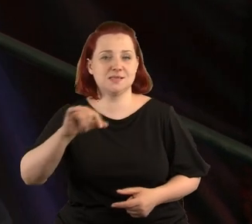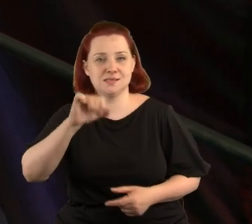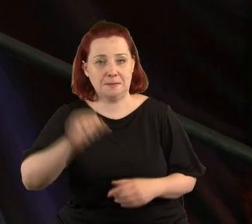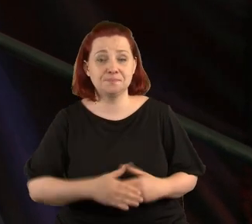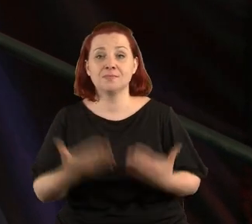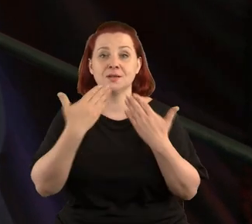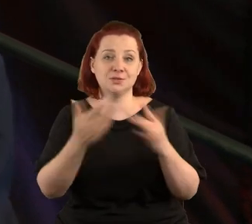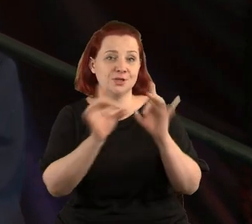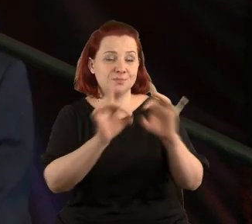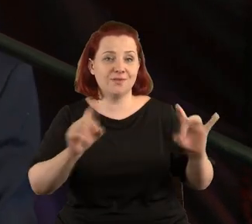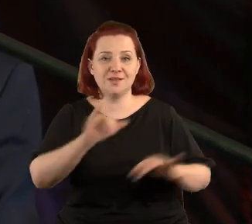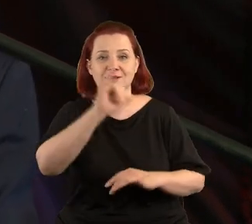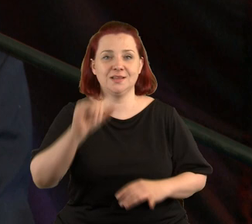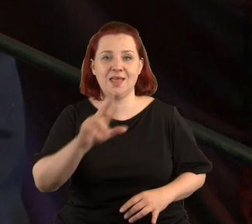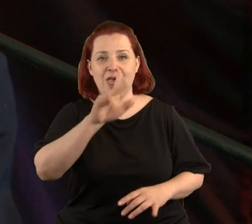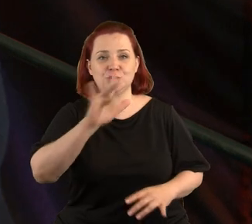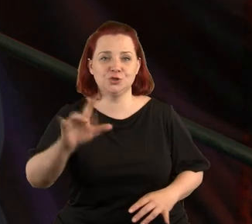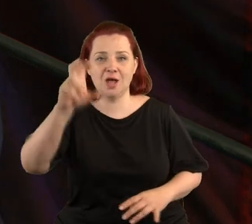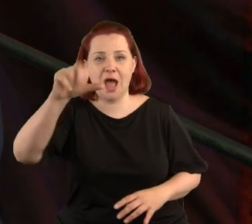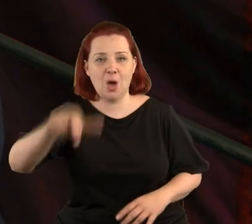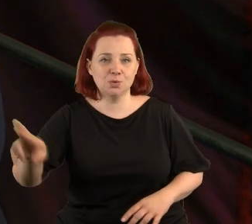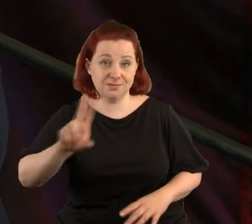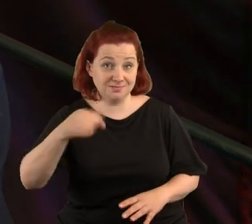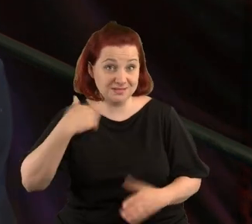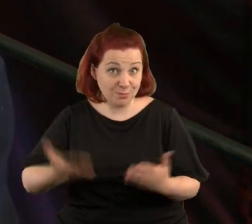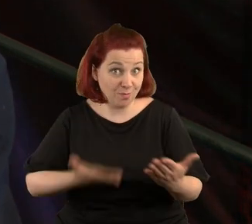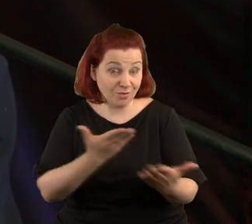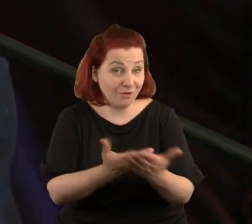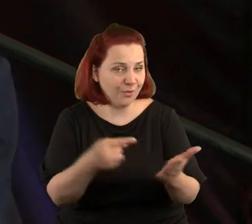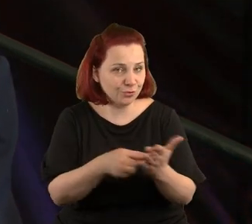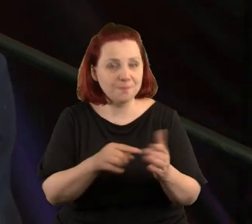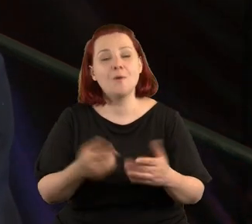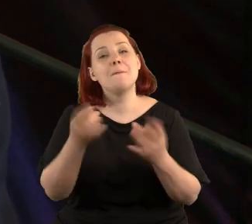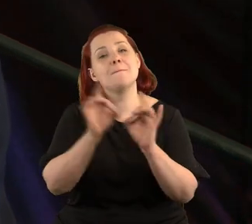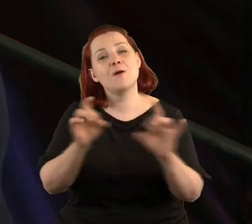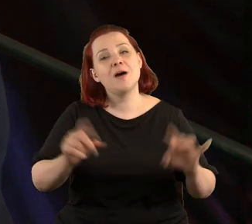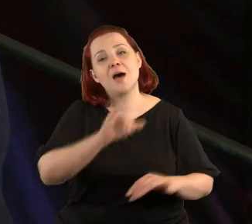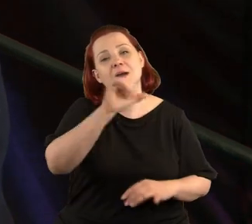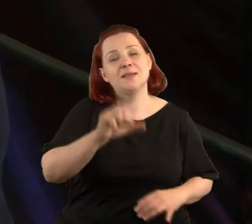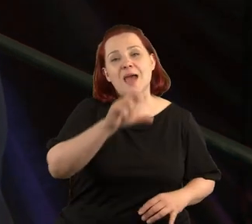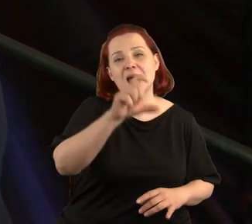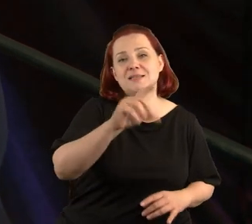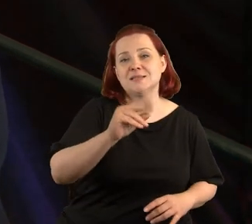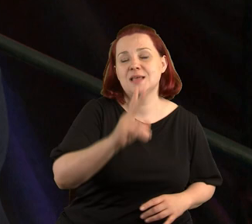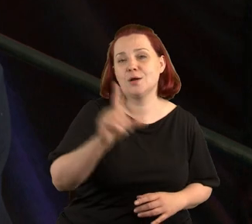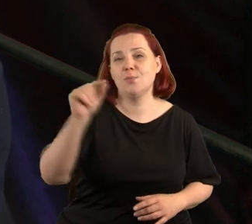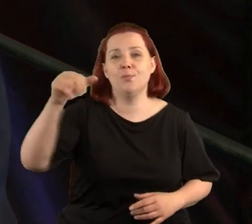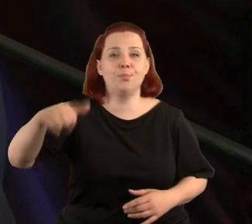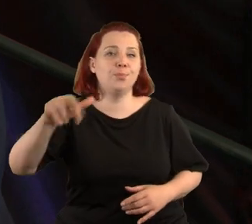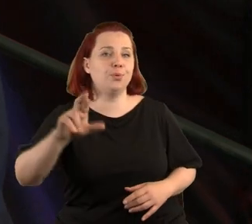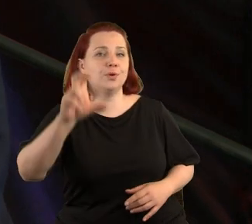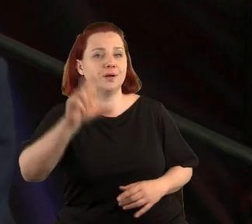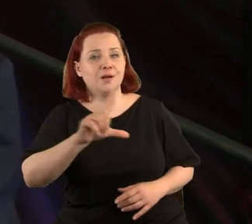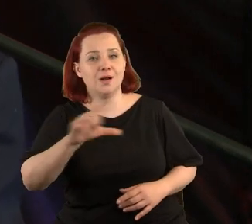dzięki panu profesorowi Jerzemu Hausnerowi, który mi zaproponował, ponieważ pan profesor Jacek Purchla nie mógł to